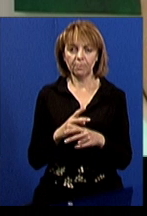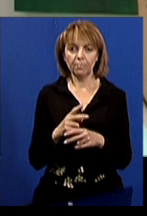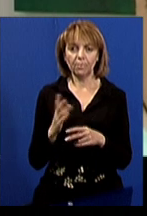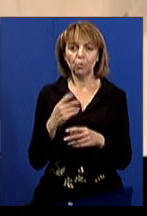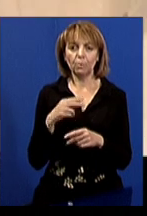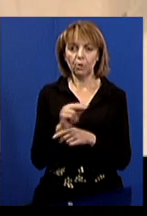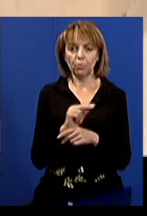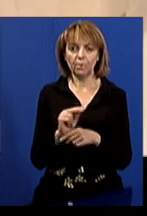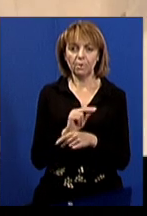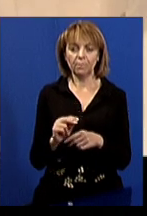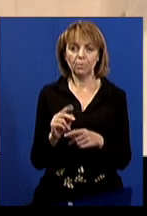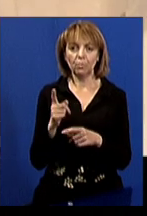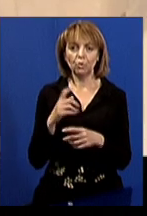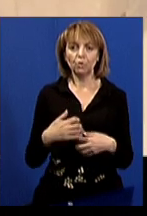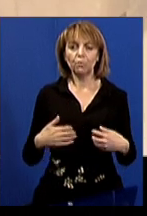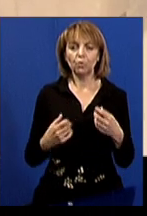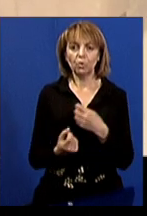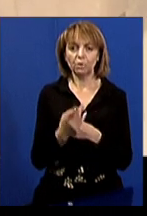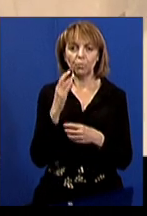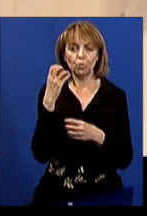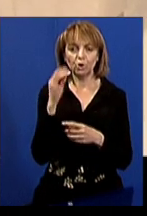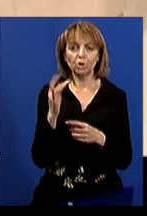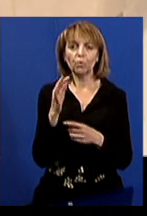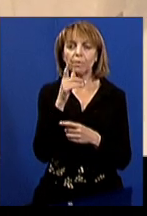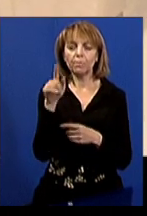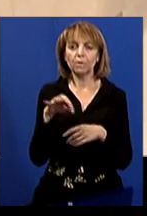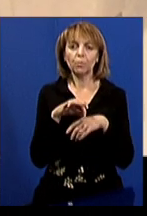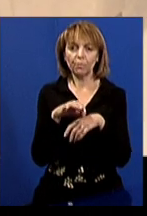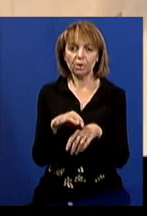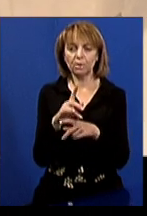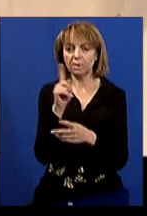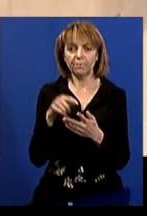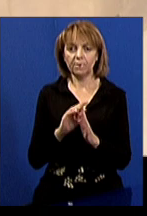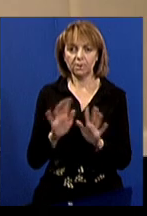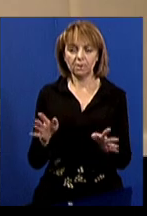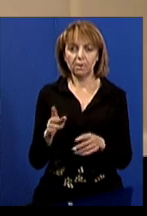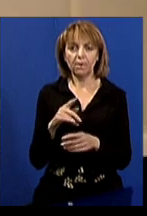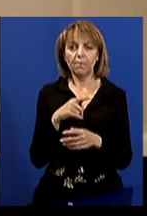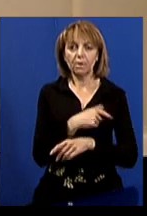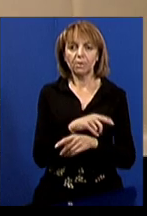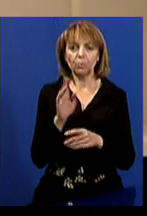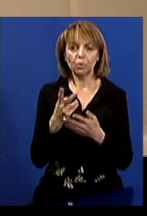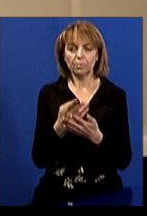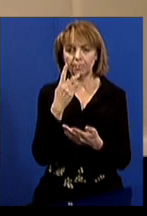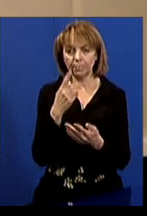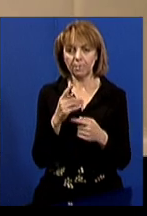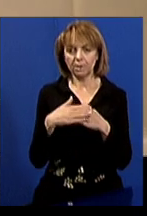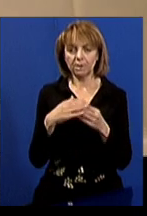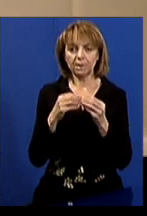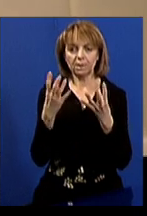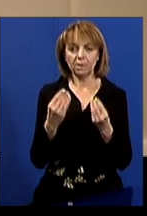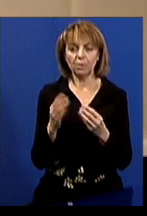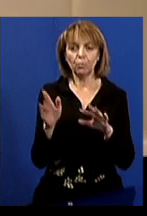яку ми лікували». Чому тварина опинилась у музеї та скільки часу там провела – невідомо. У лікарні вона буде ще близько десяти днів.